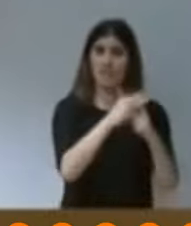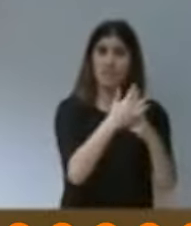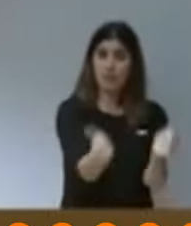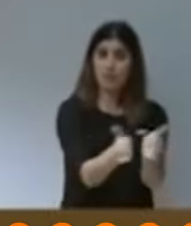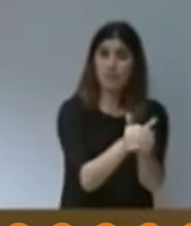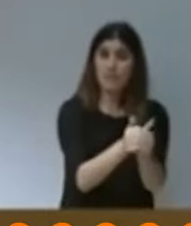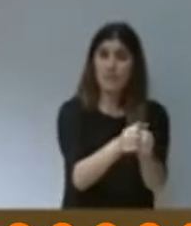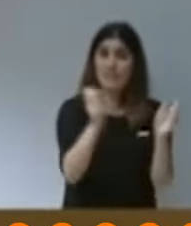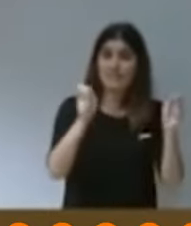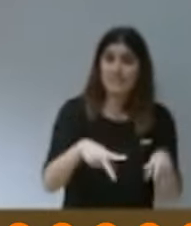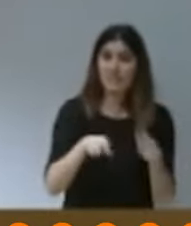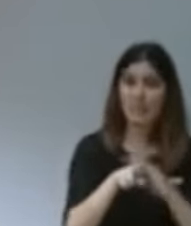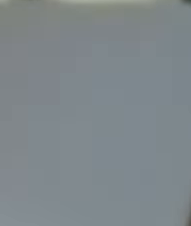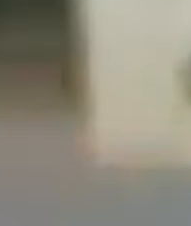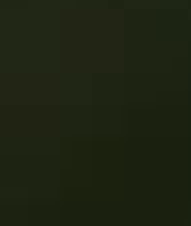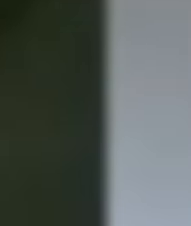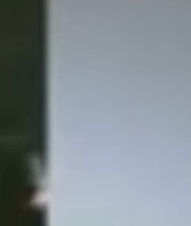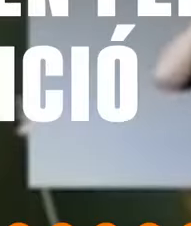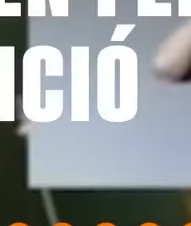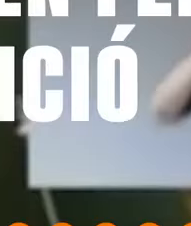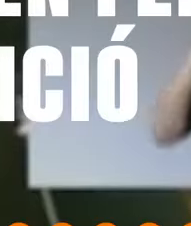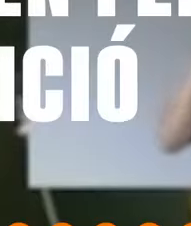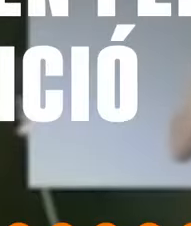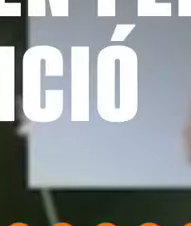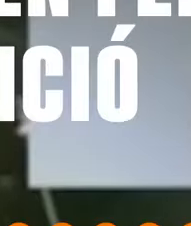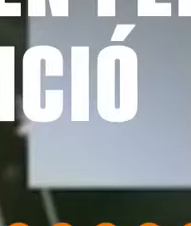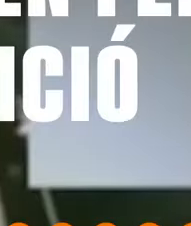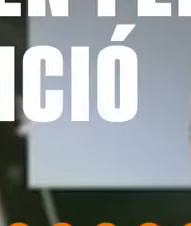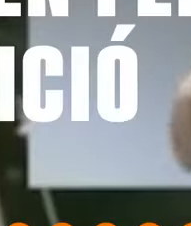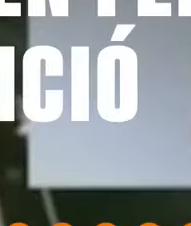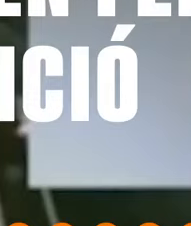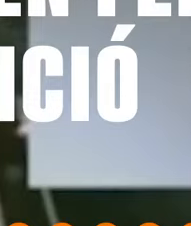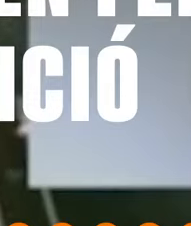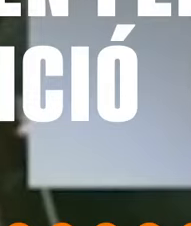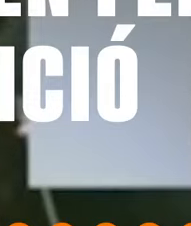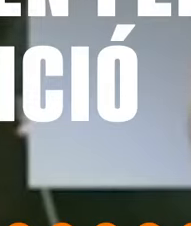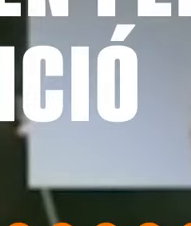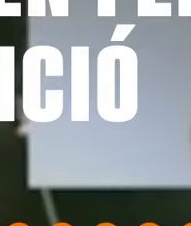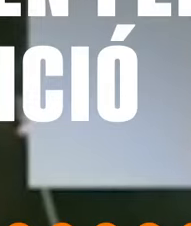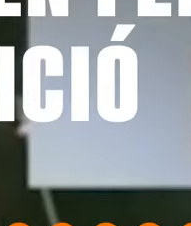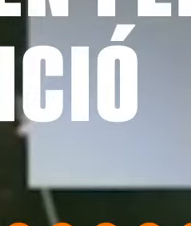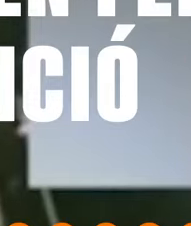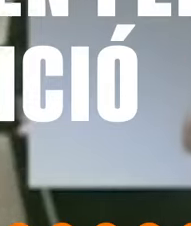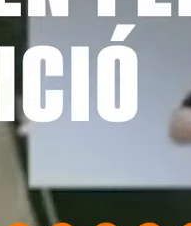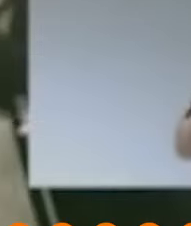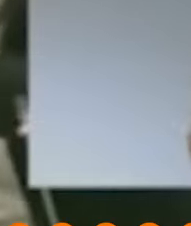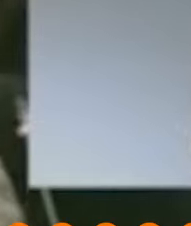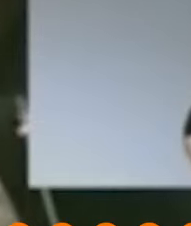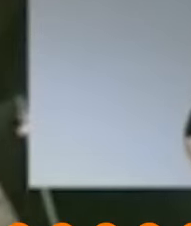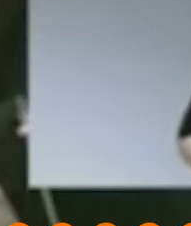situació de dependència que no tingui un recurs que necessita. Jo de vostès, quan jo estava al seu lloc, jo el que volia és que m'explicaren.